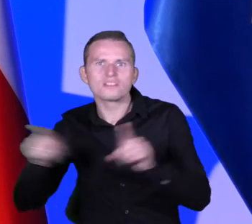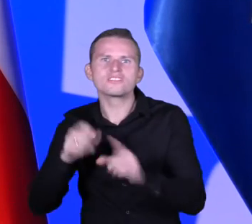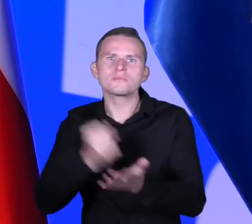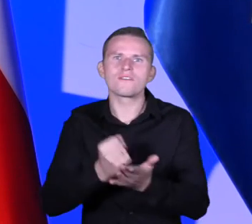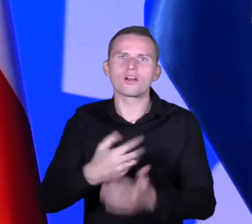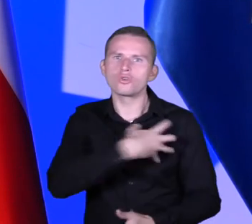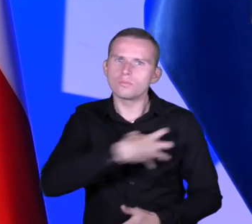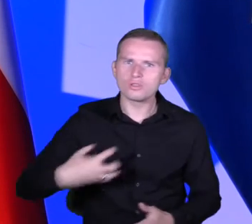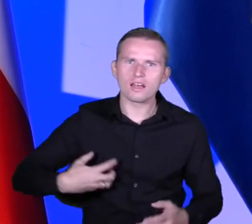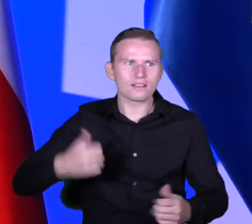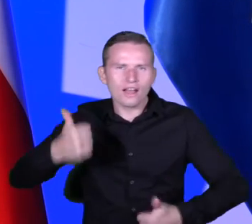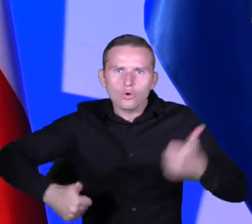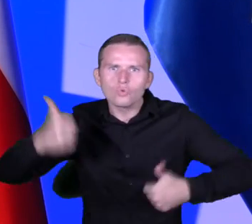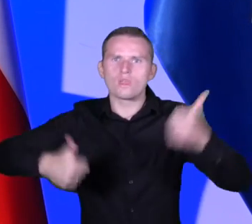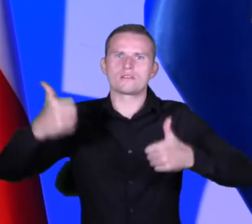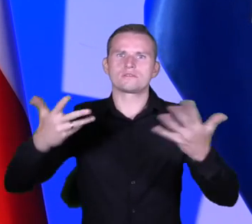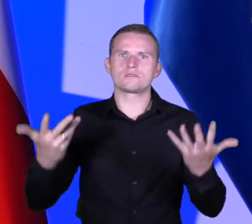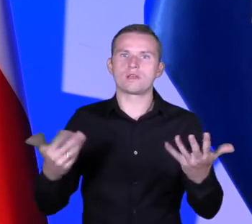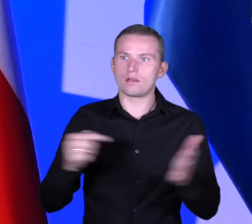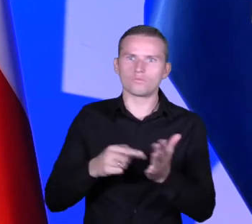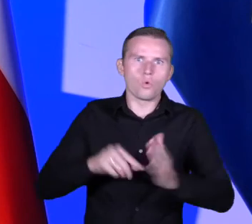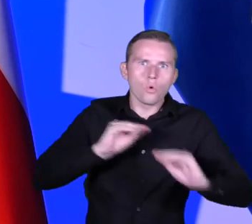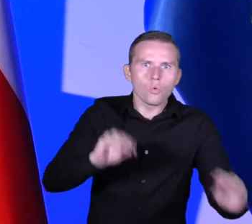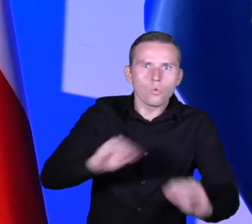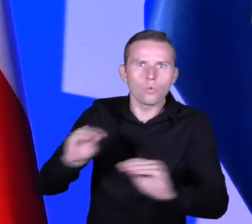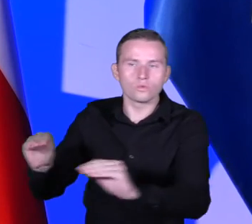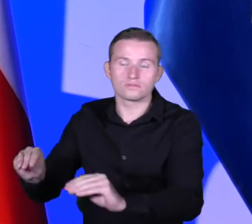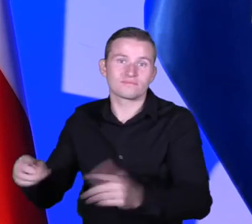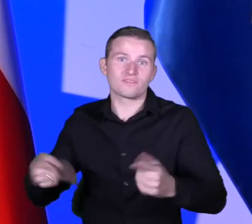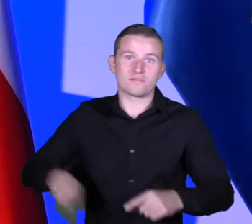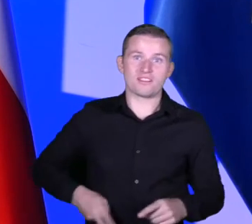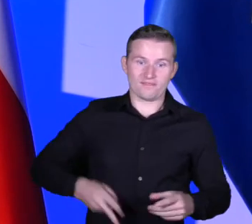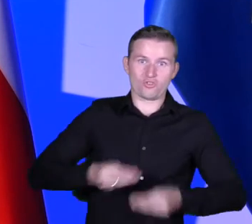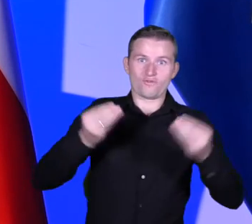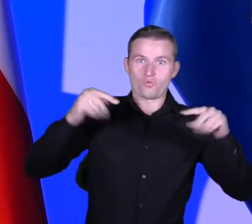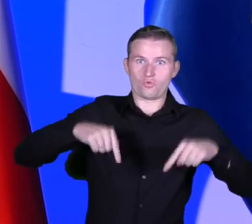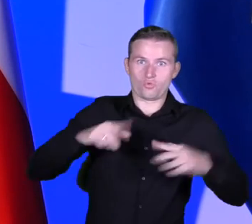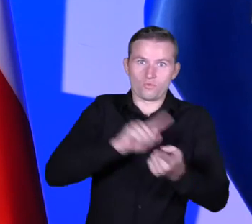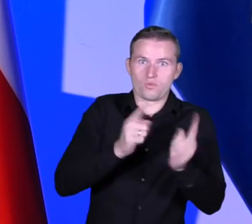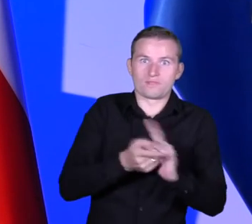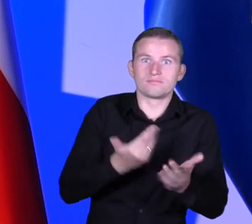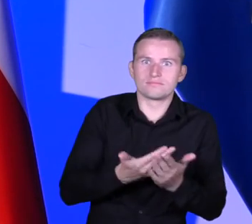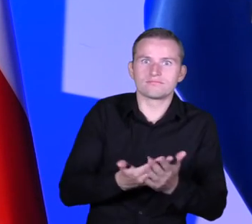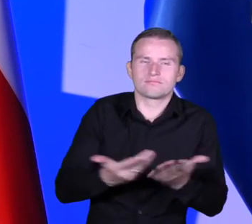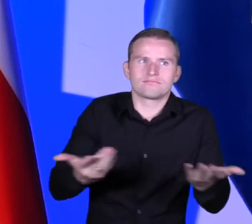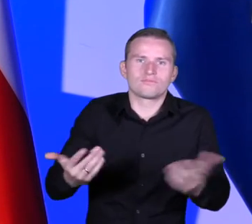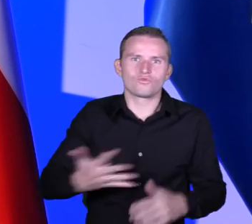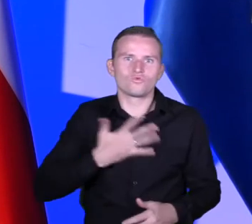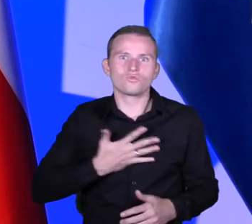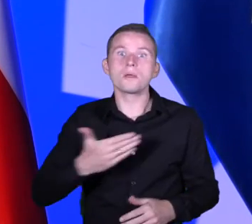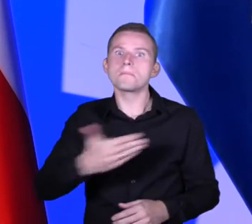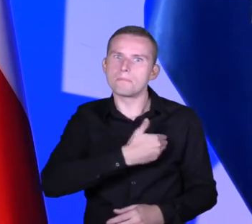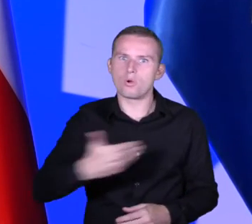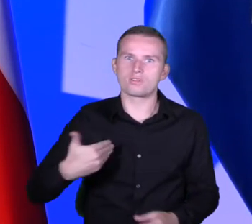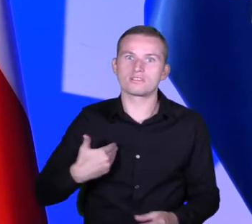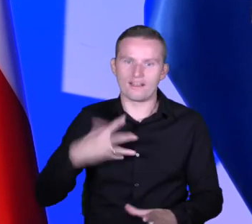nieprzypadkiem spotykamy się w Ministerstwie Rozwoju, bo dzięki temu programowi, dzięki programowi Szkoła dla Innowatorów mam poczucie, że Polska również w tym